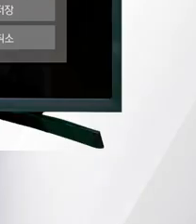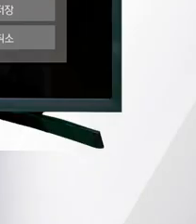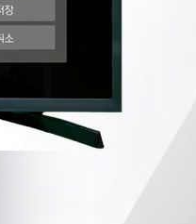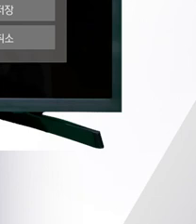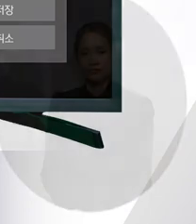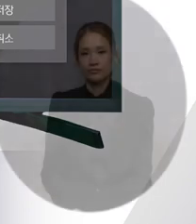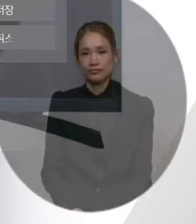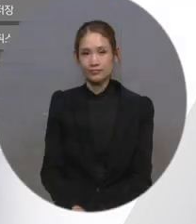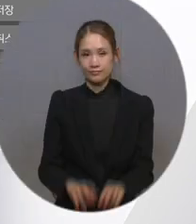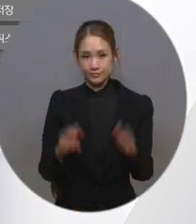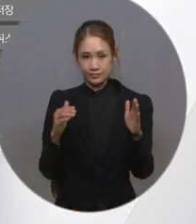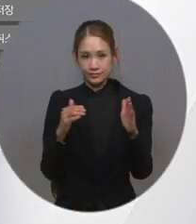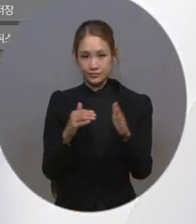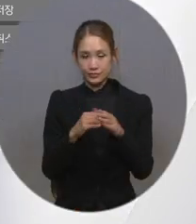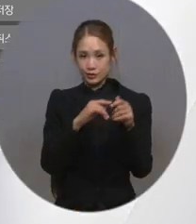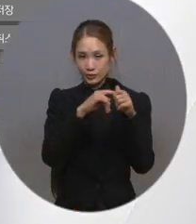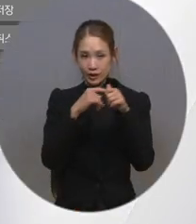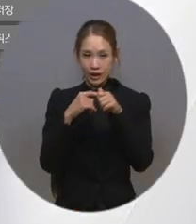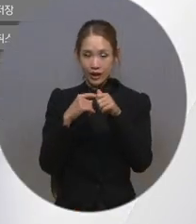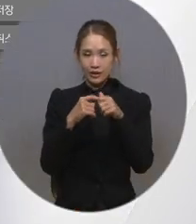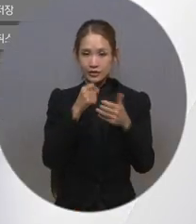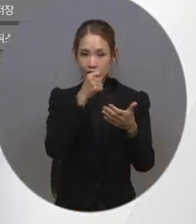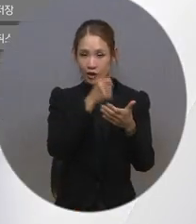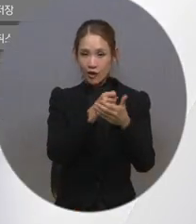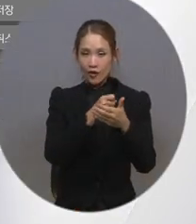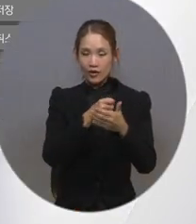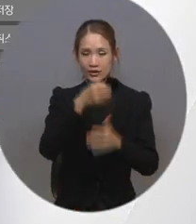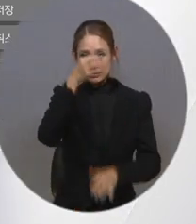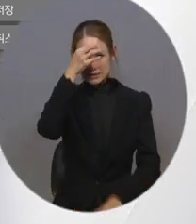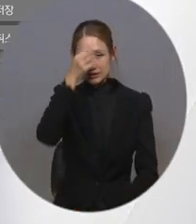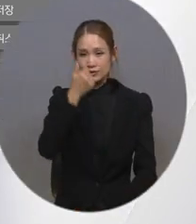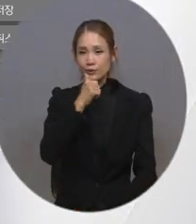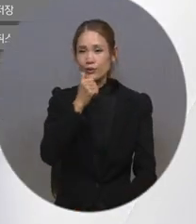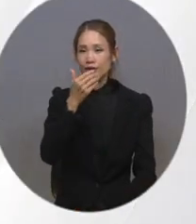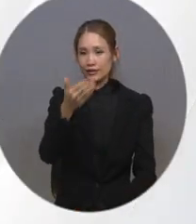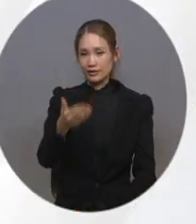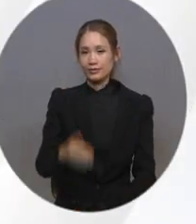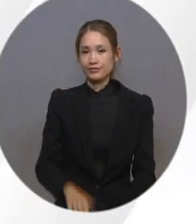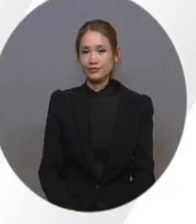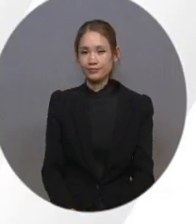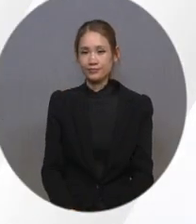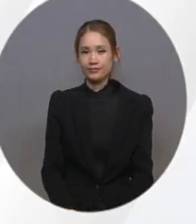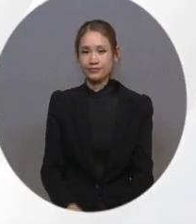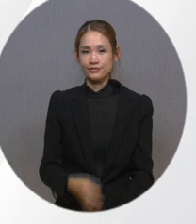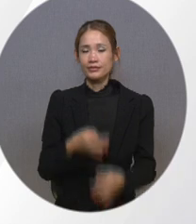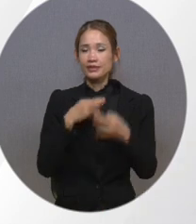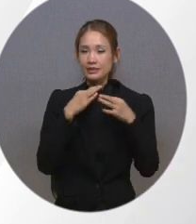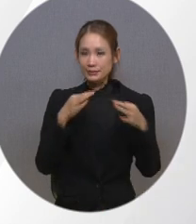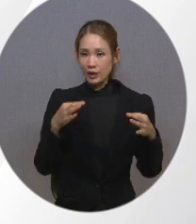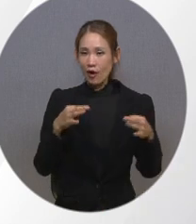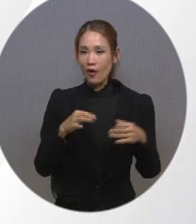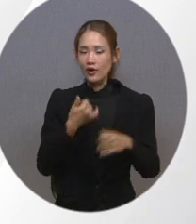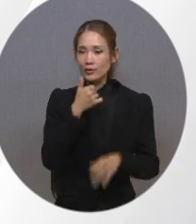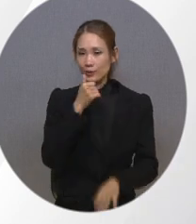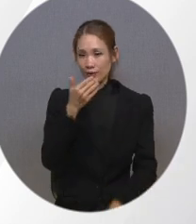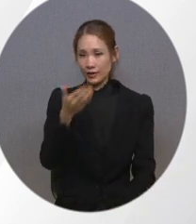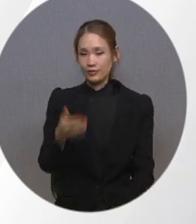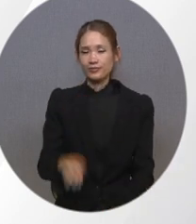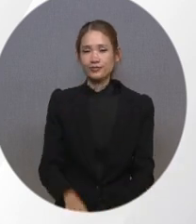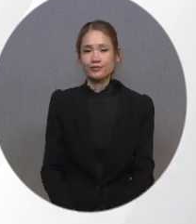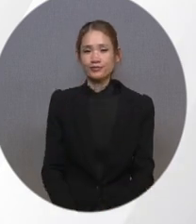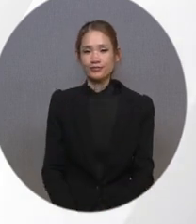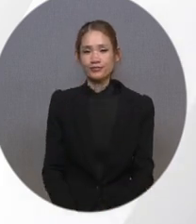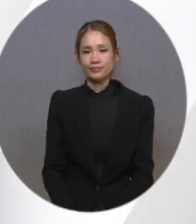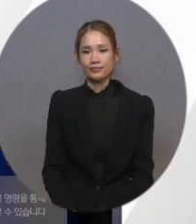지금까지 폐쇄자막 설정 기능에 대해 알아보았습니다. 다음으로 음성 안내 기능에 대해 살펴보겠습니다.